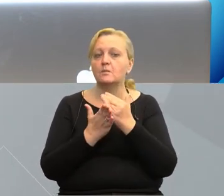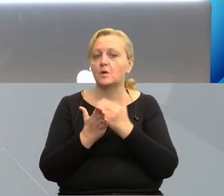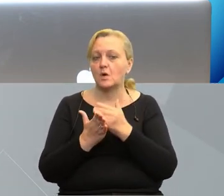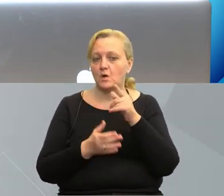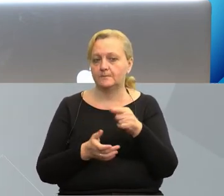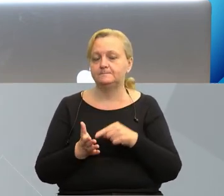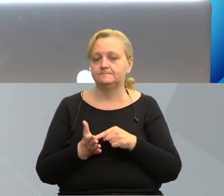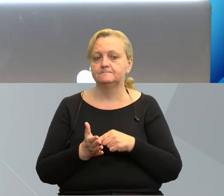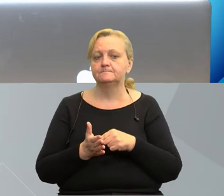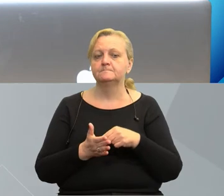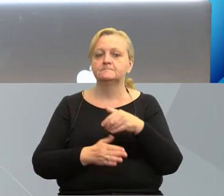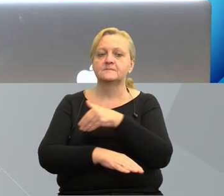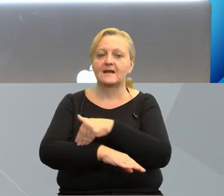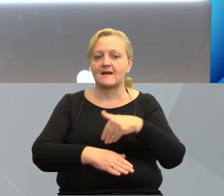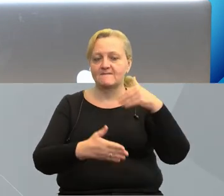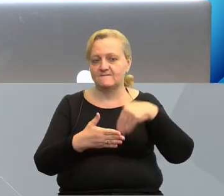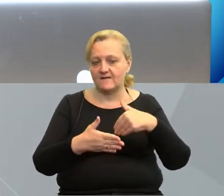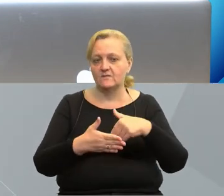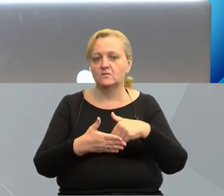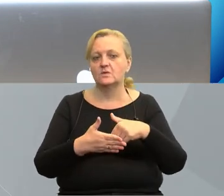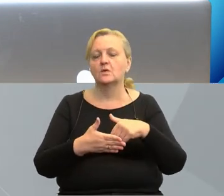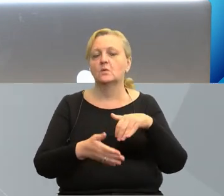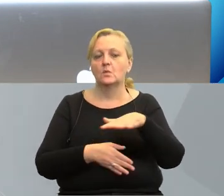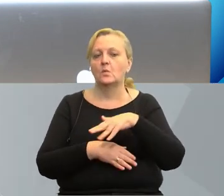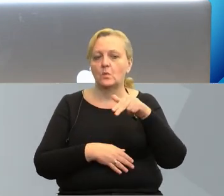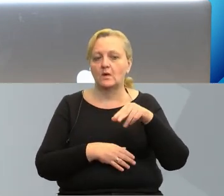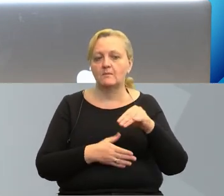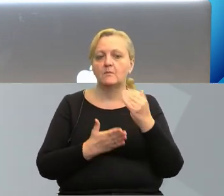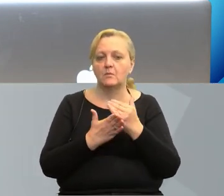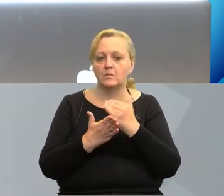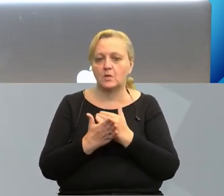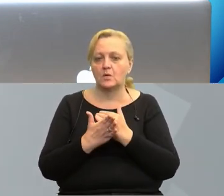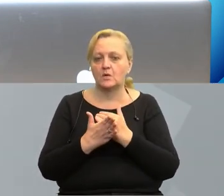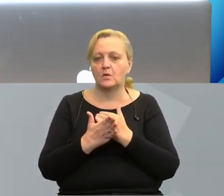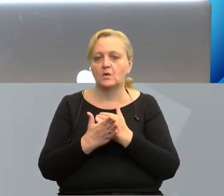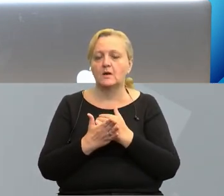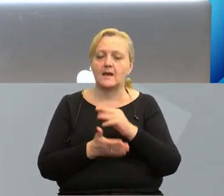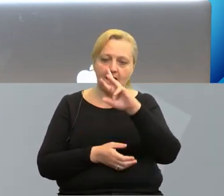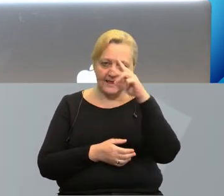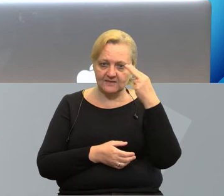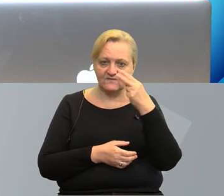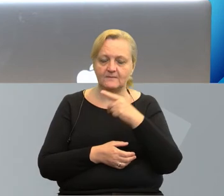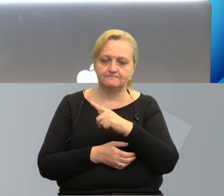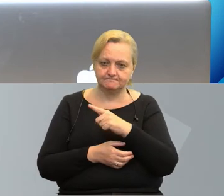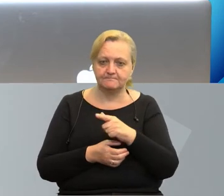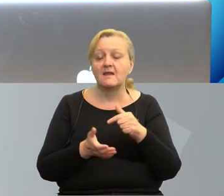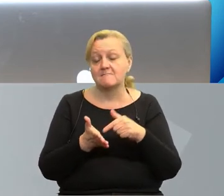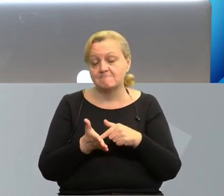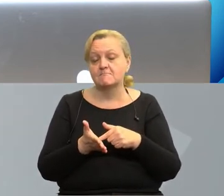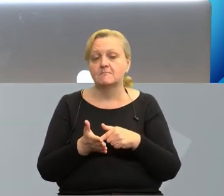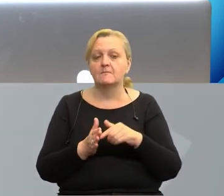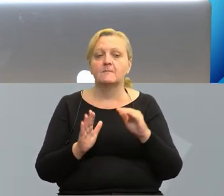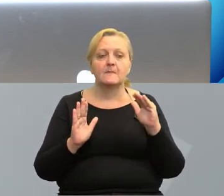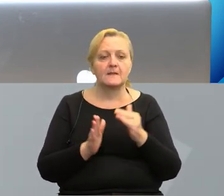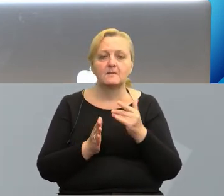Program na granicy wewnętrznej, czyli unijnej, program z Litwą, z partnerami z Litwy.